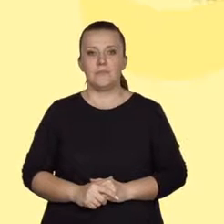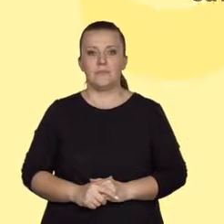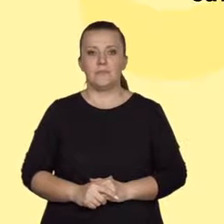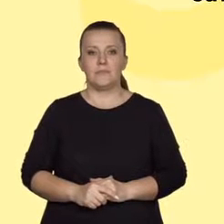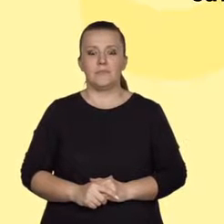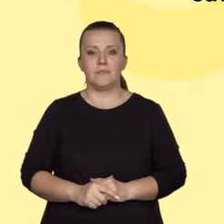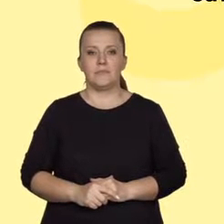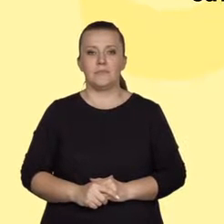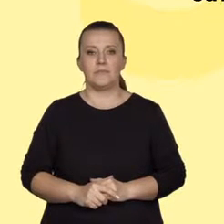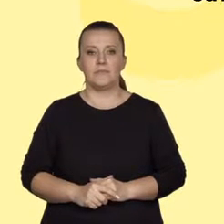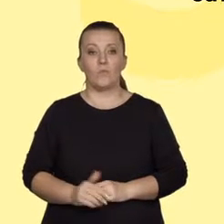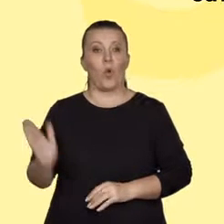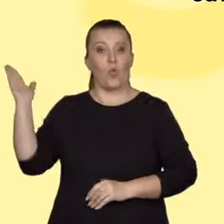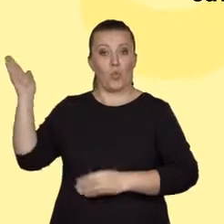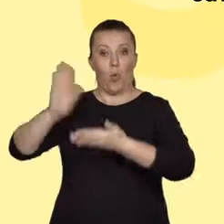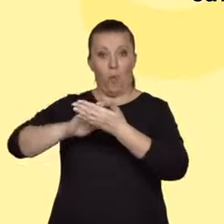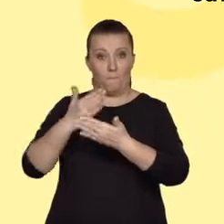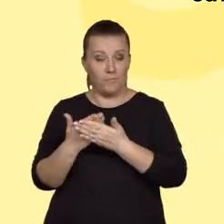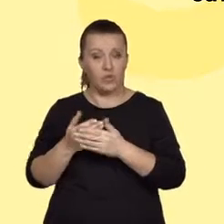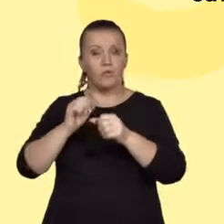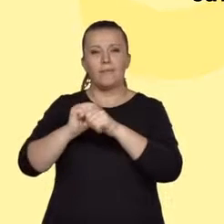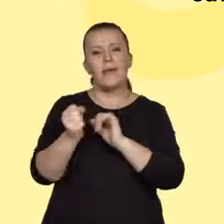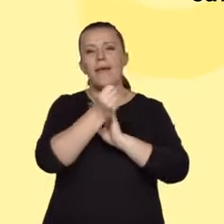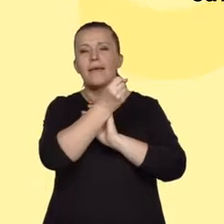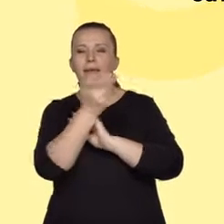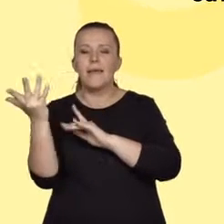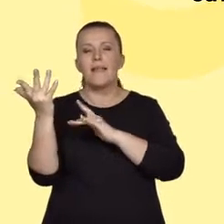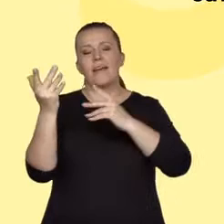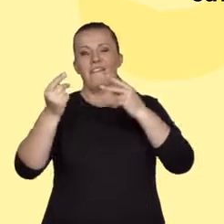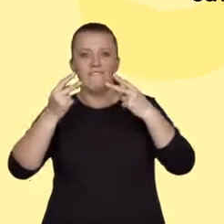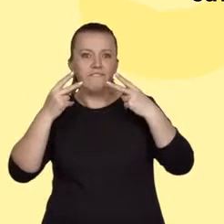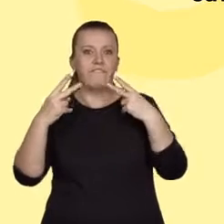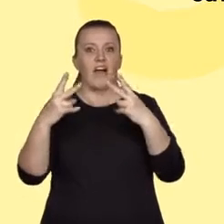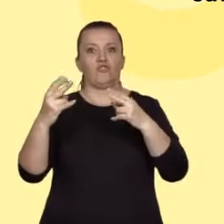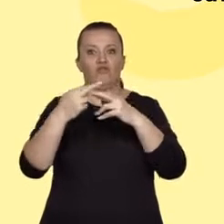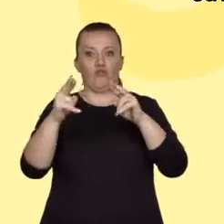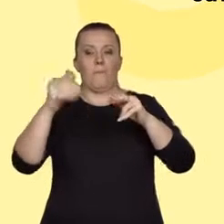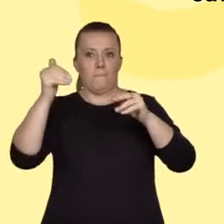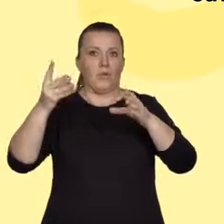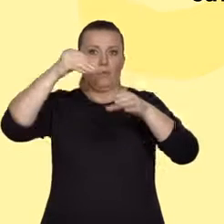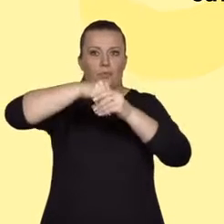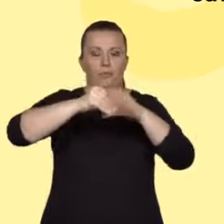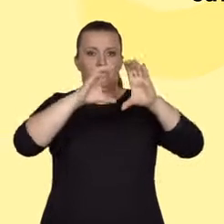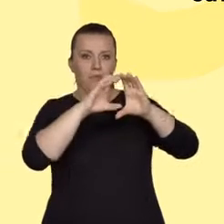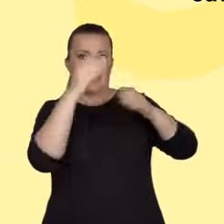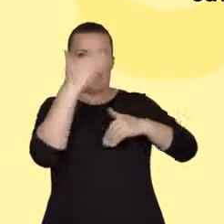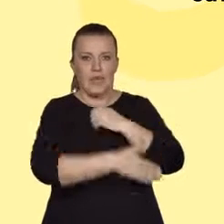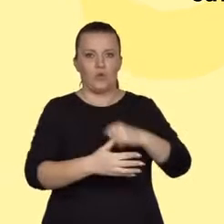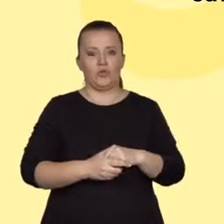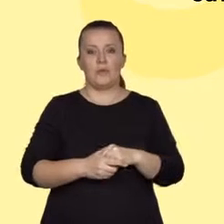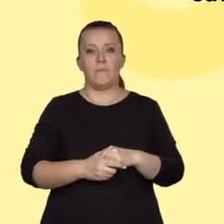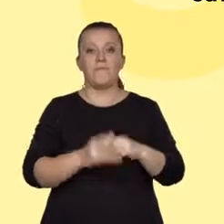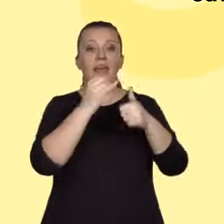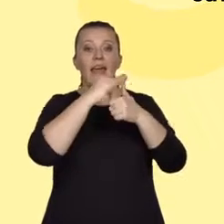W widocznym na planszy przykładzie pojawia się kilka elementów, które mogą kończyć wypowiedź. Wyliczenie innych argumentów oraz kontraargumentu